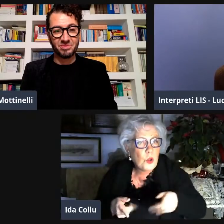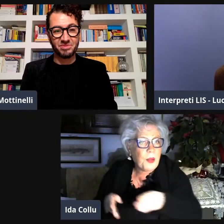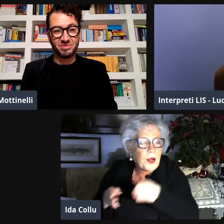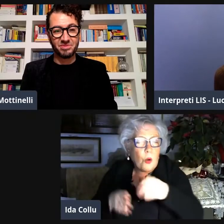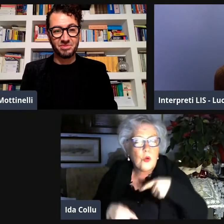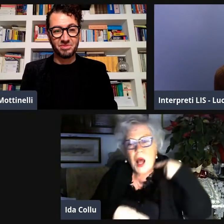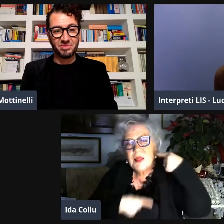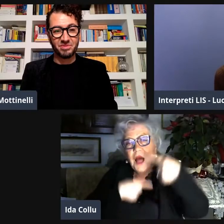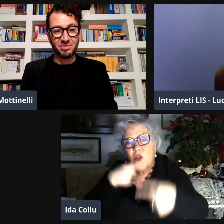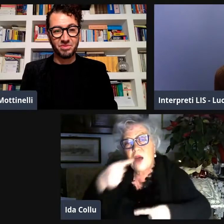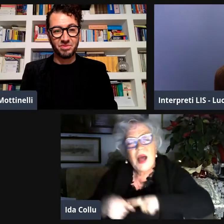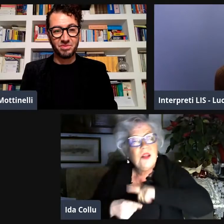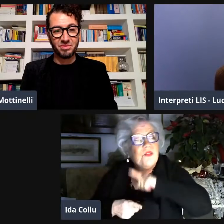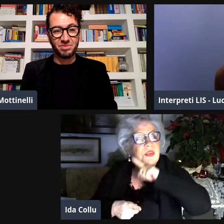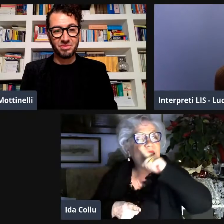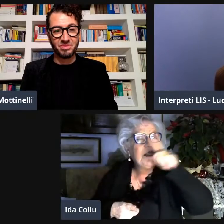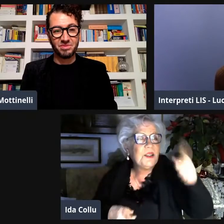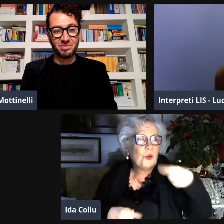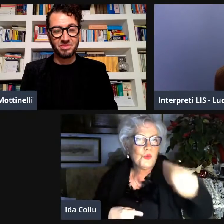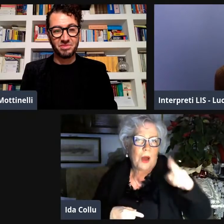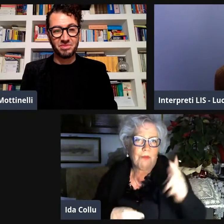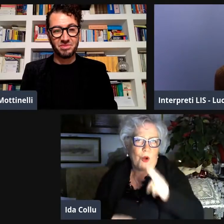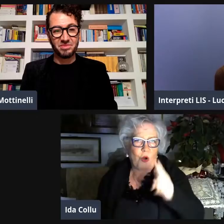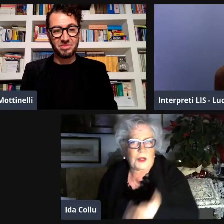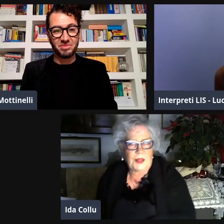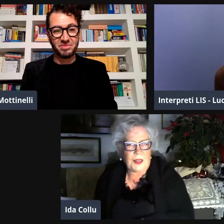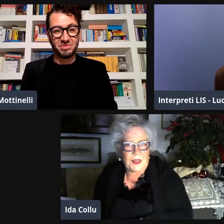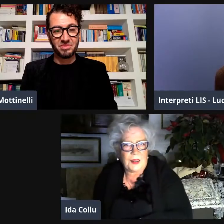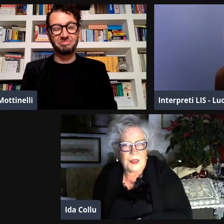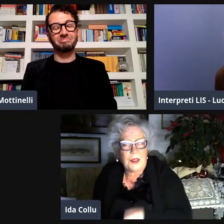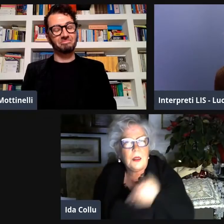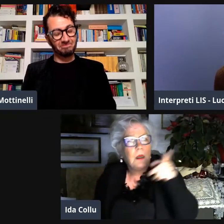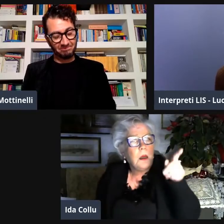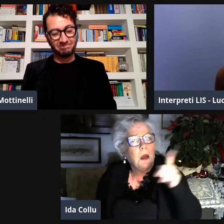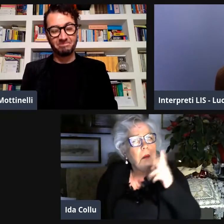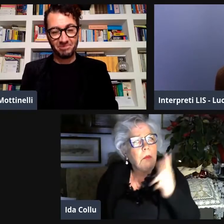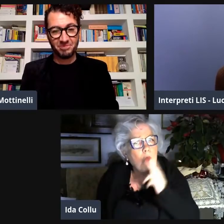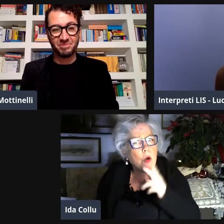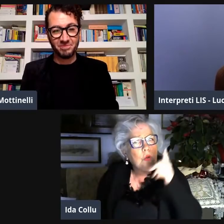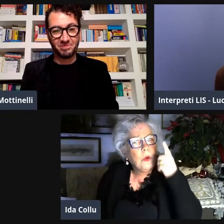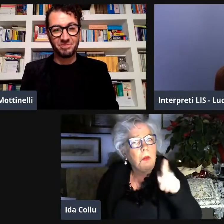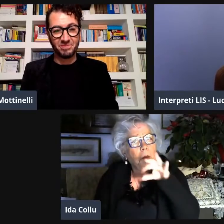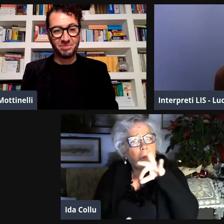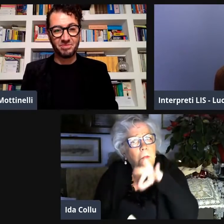E l'amicizia e questo percorso sono andati avanti fino alla sua morte.